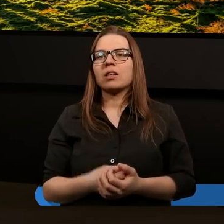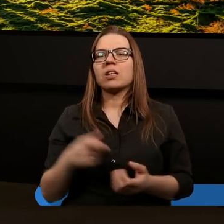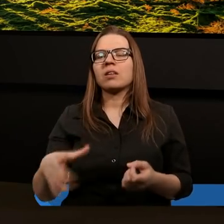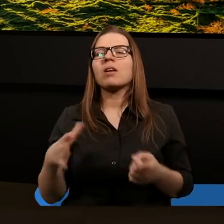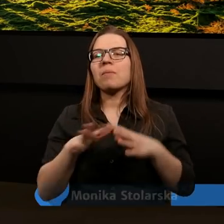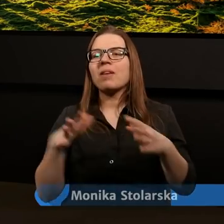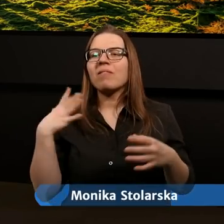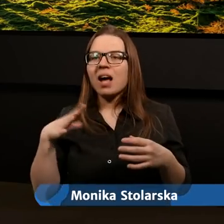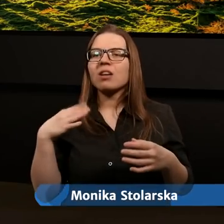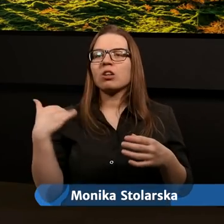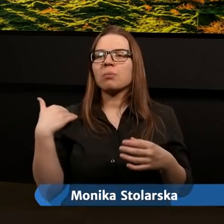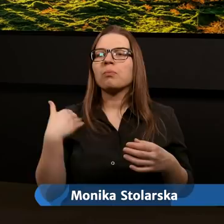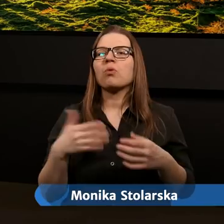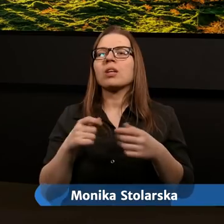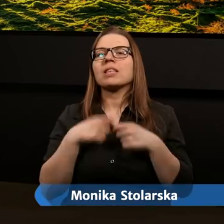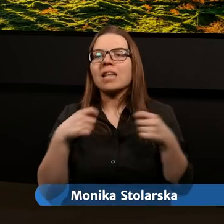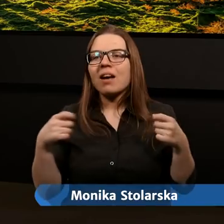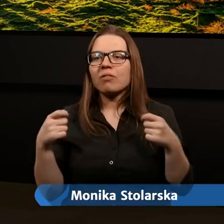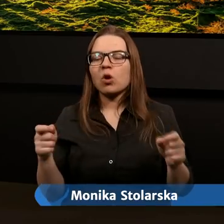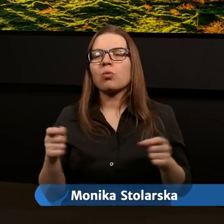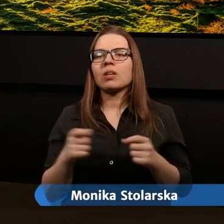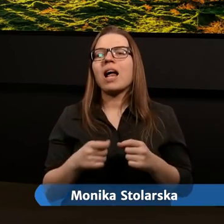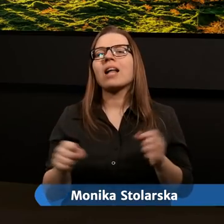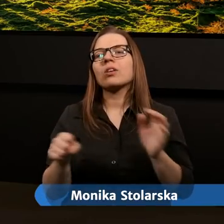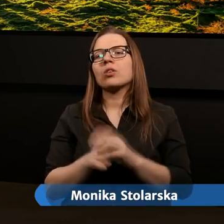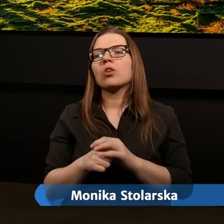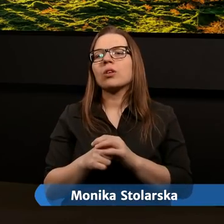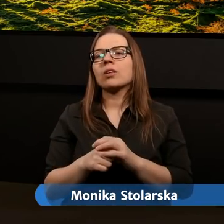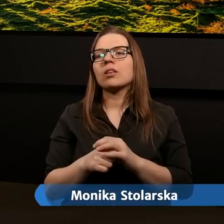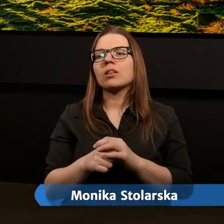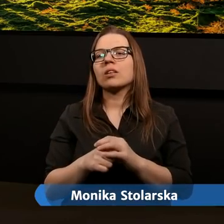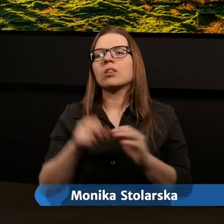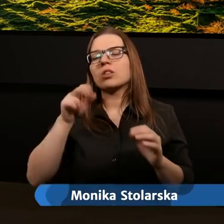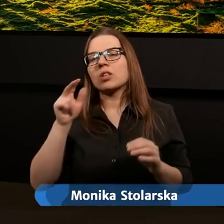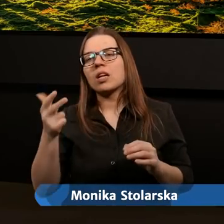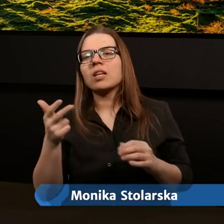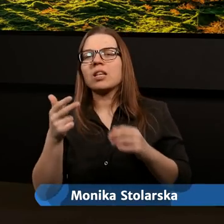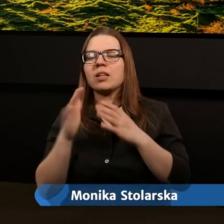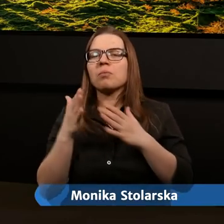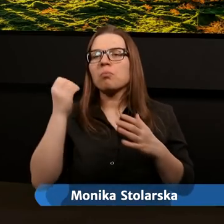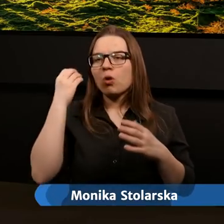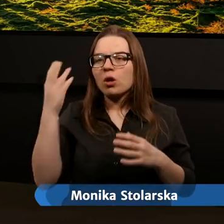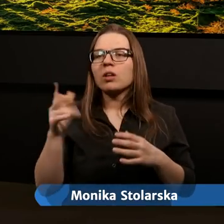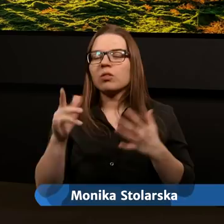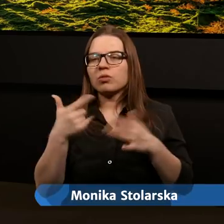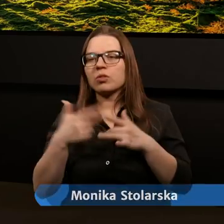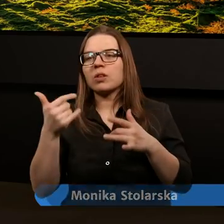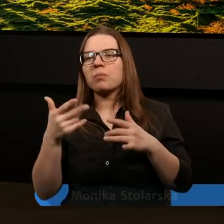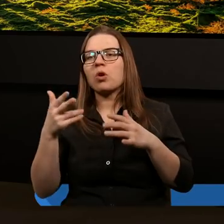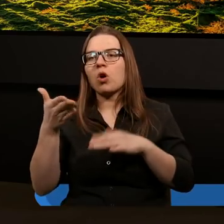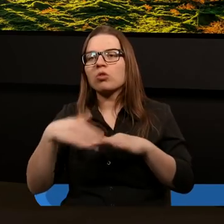warto by było nawiązać do trzeciej Mojżeszowej, do dwudziestego szóstego rozdziału.